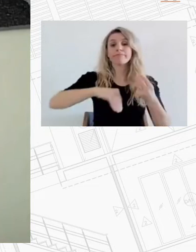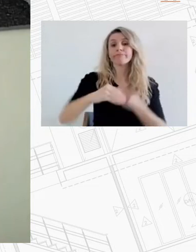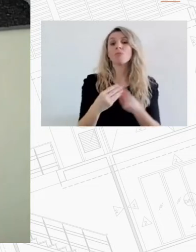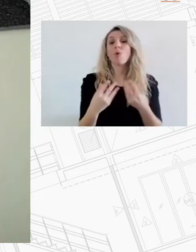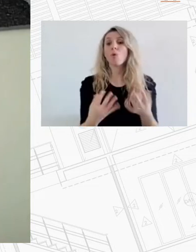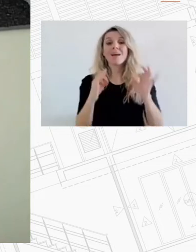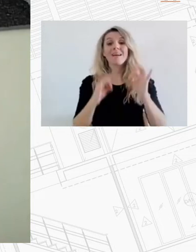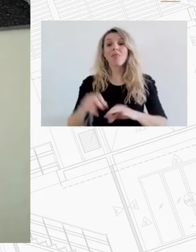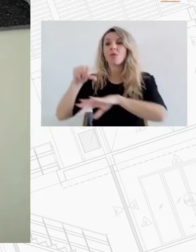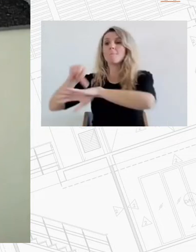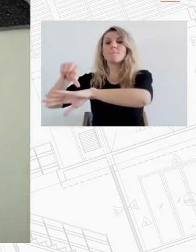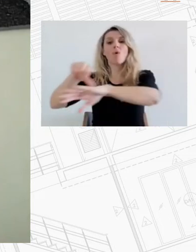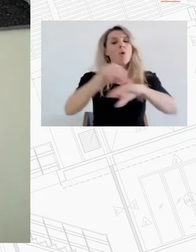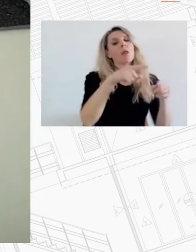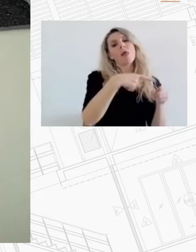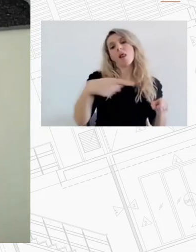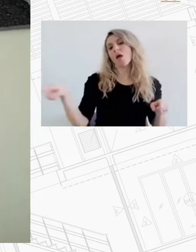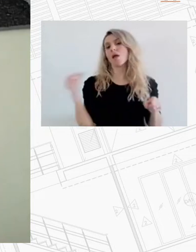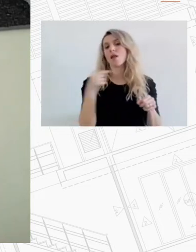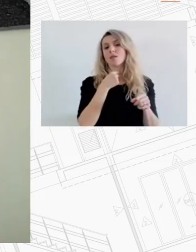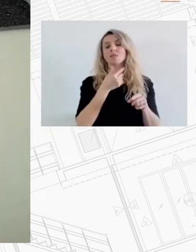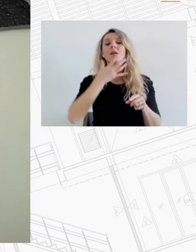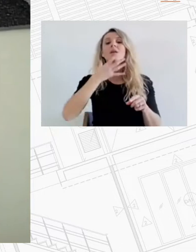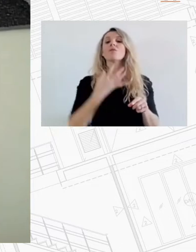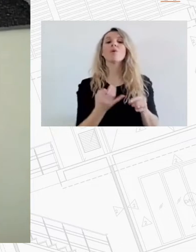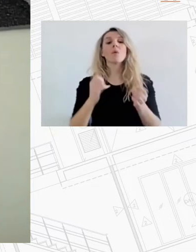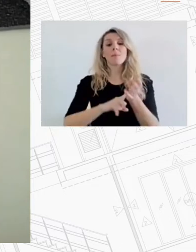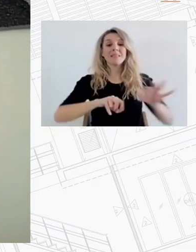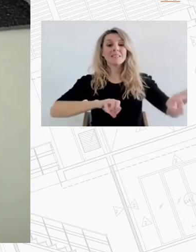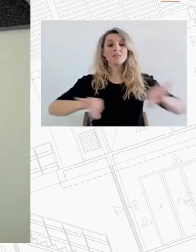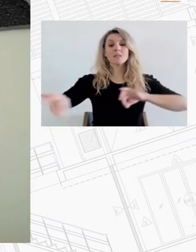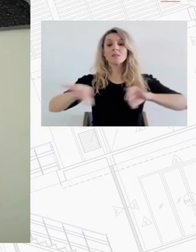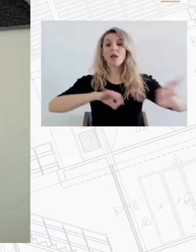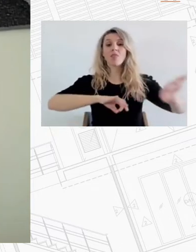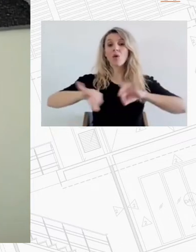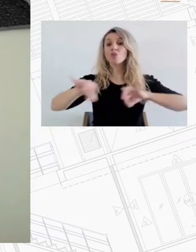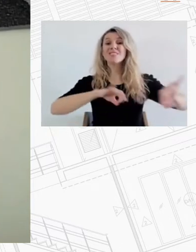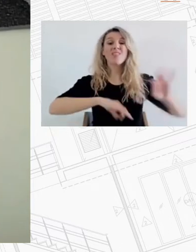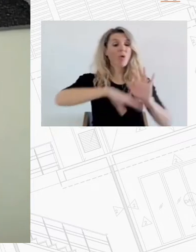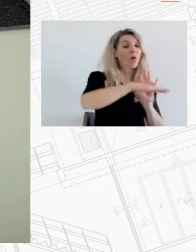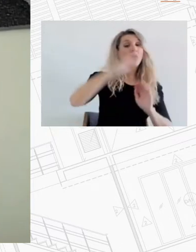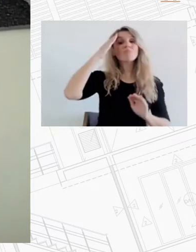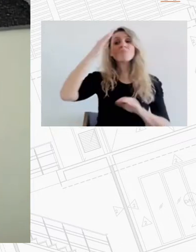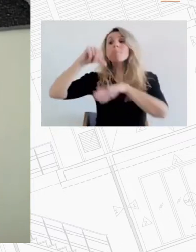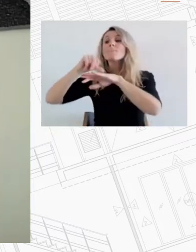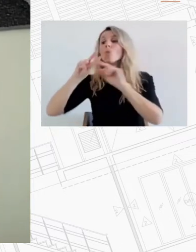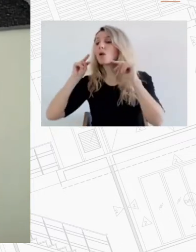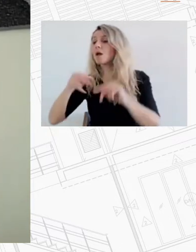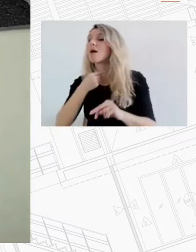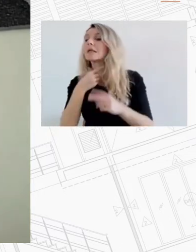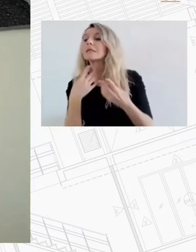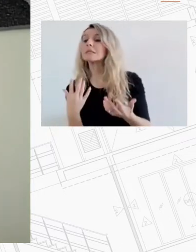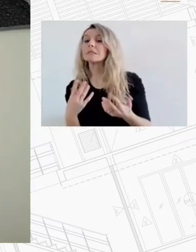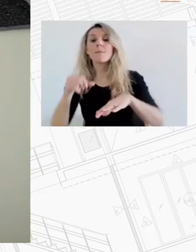σχεδιασμός και η παρέμβαση πρέπει να έχουν αντίστοιχα τοπικό χαρακτήρα Αυτή είναι και η τάση